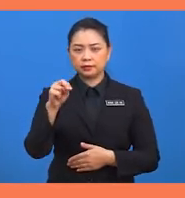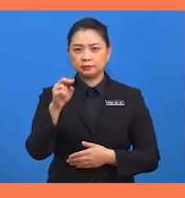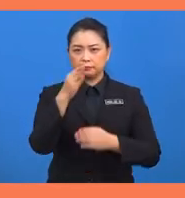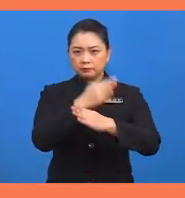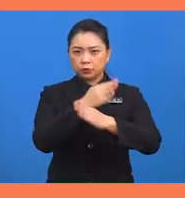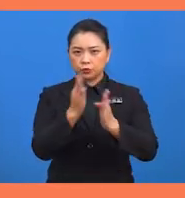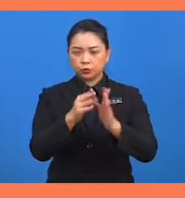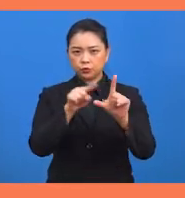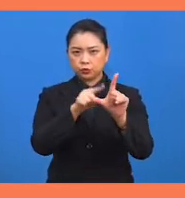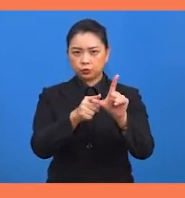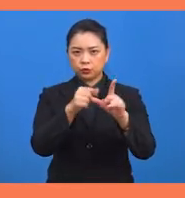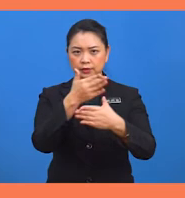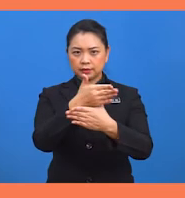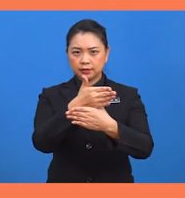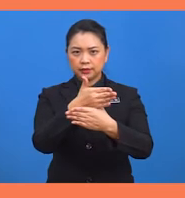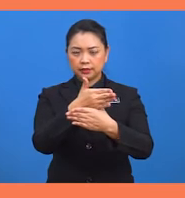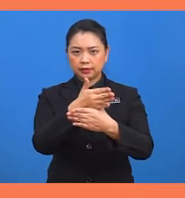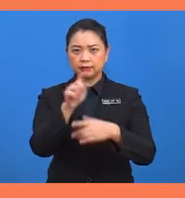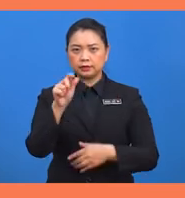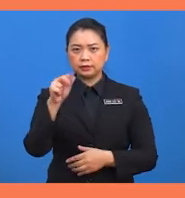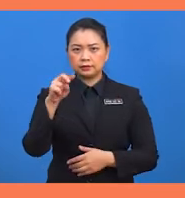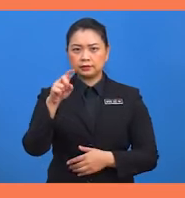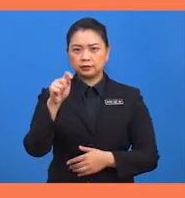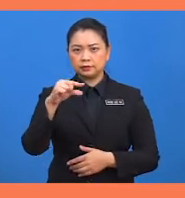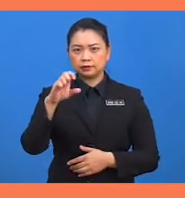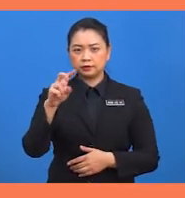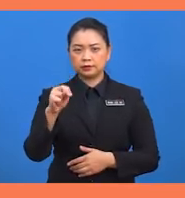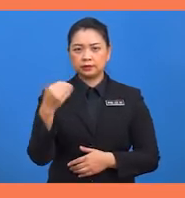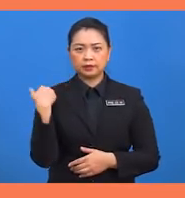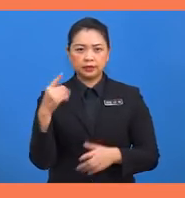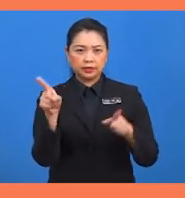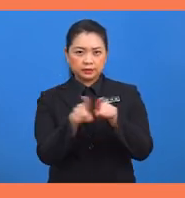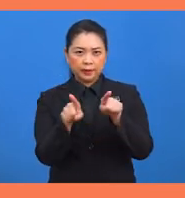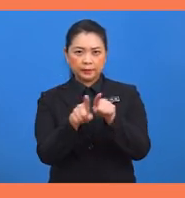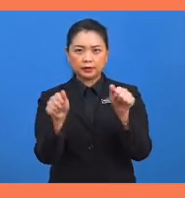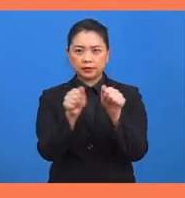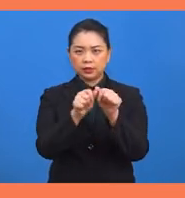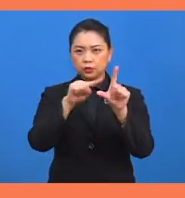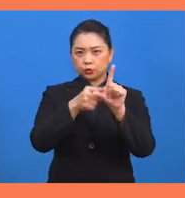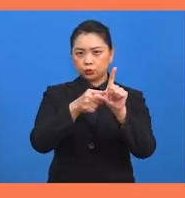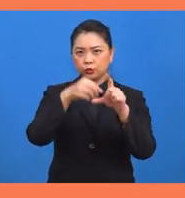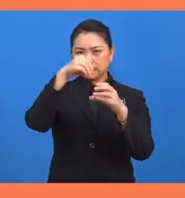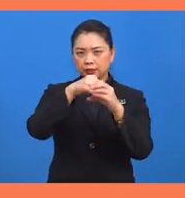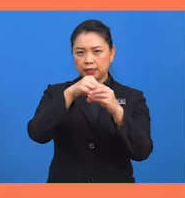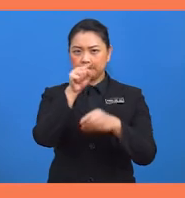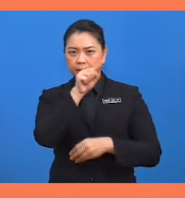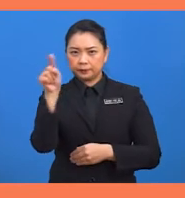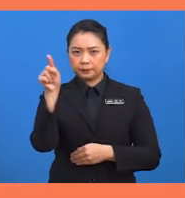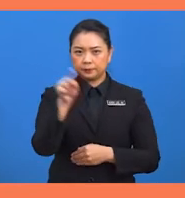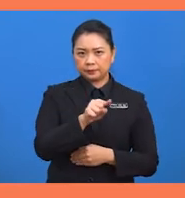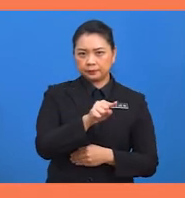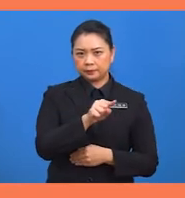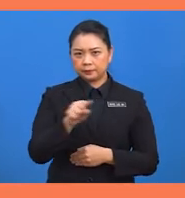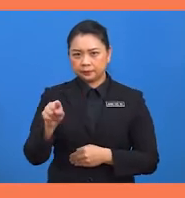membentuk sudut di antara tangent dan perentas adalah sama dengan sudut dalam tembereng